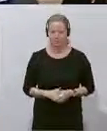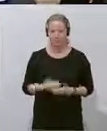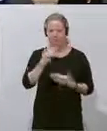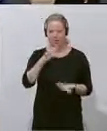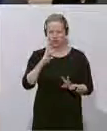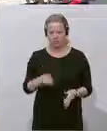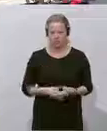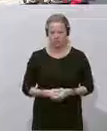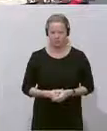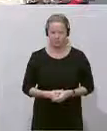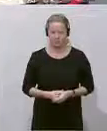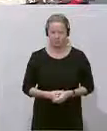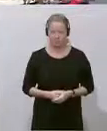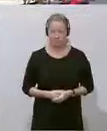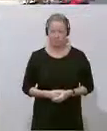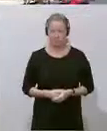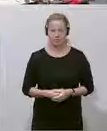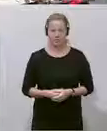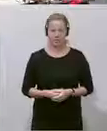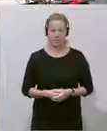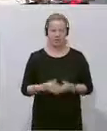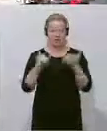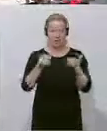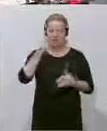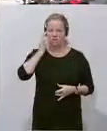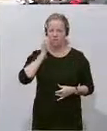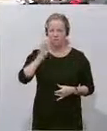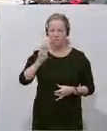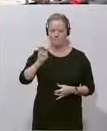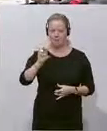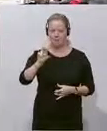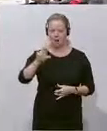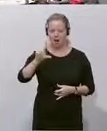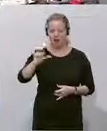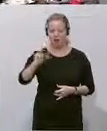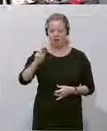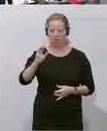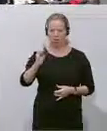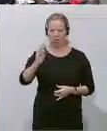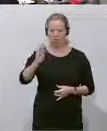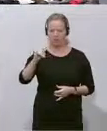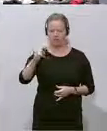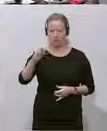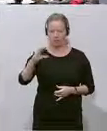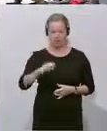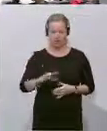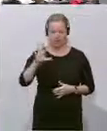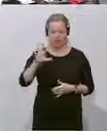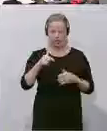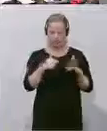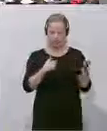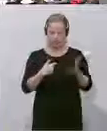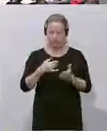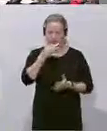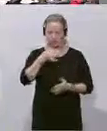Jörg Leichtfried von der SPÖ mit Kritik an der ÖVP aus der alten, anständigen ÖVP seine Partei geworden, der man